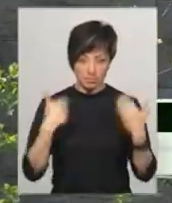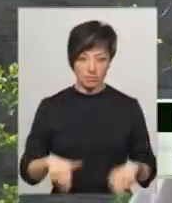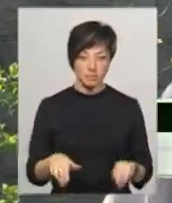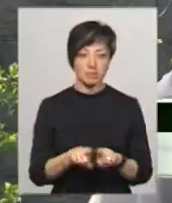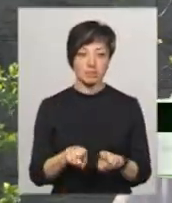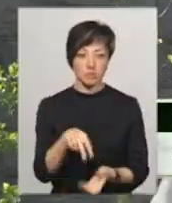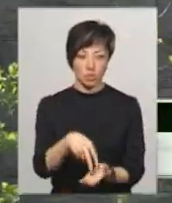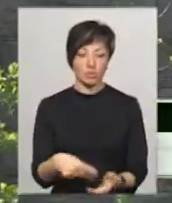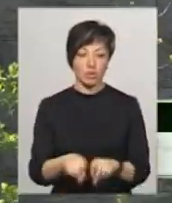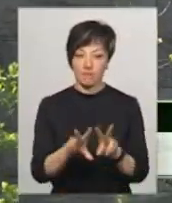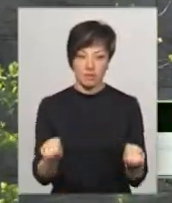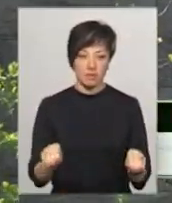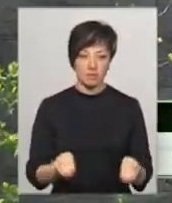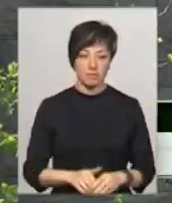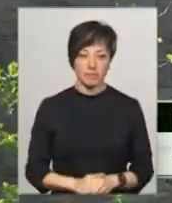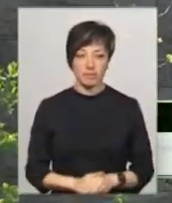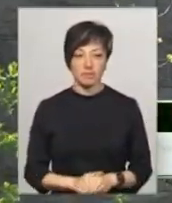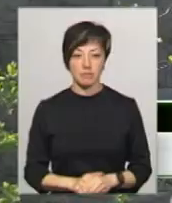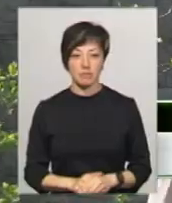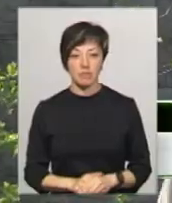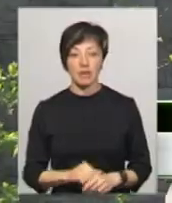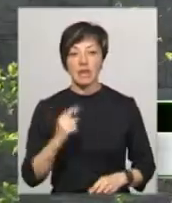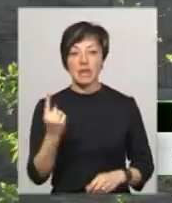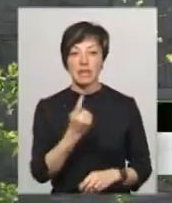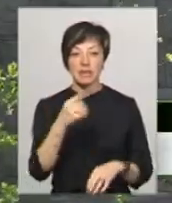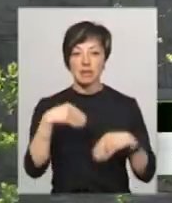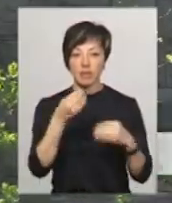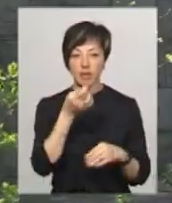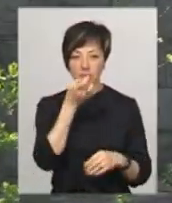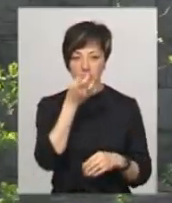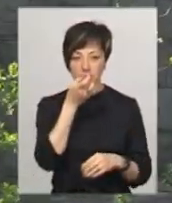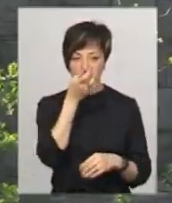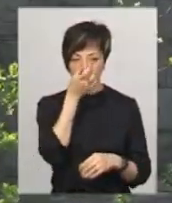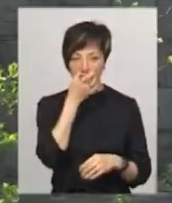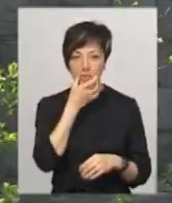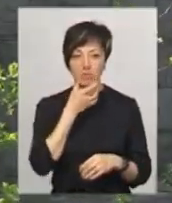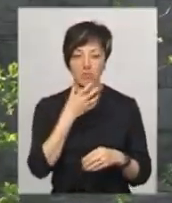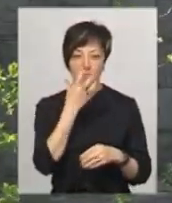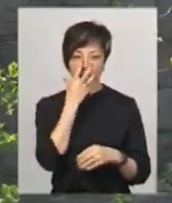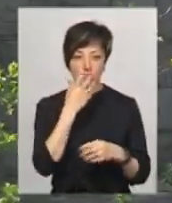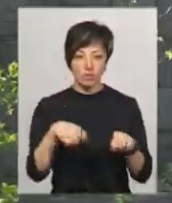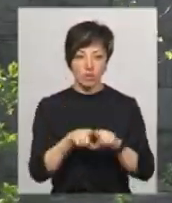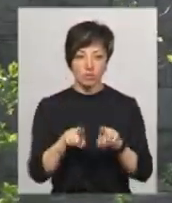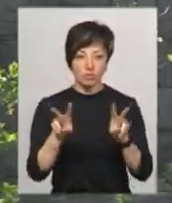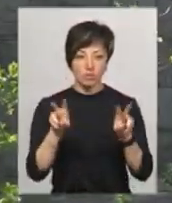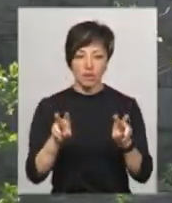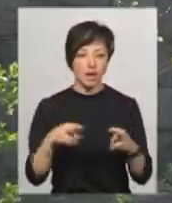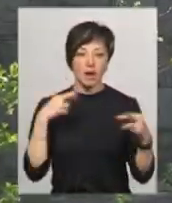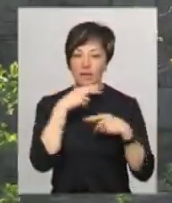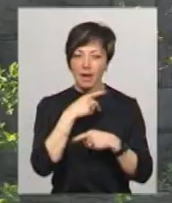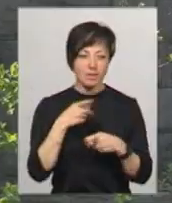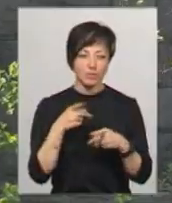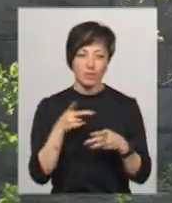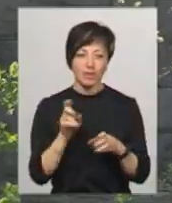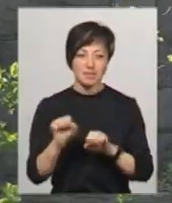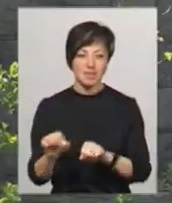стоїмо і все. І єдине віддавали, ви ж бачите, ліпісток називається, він радіацію не